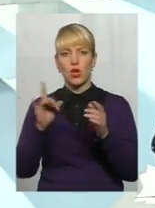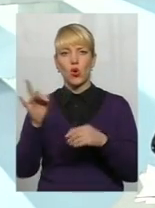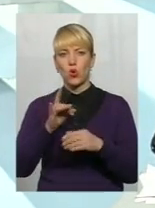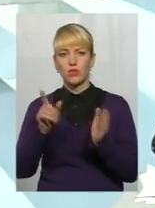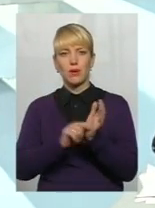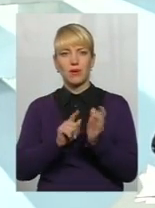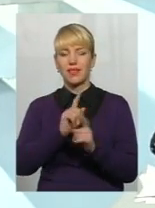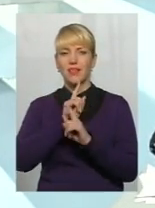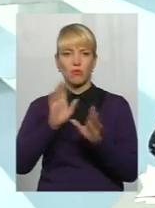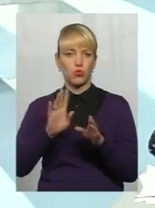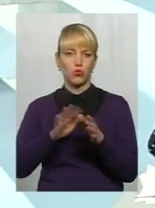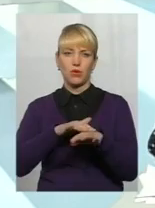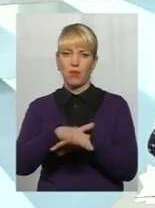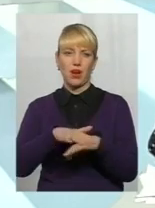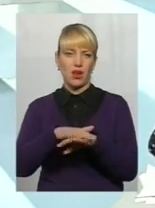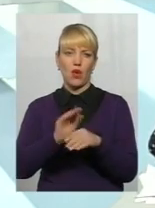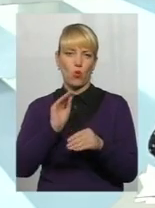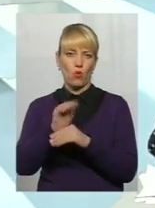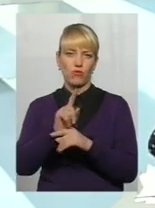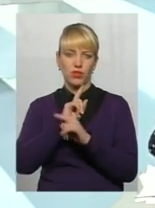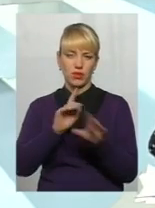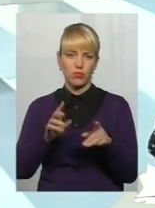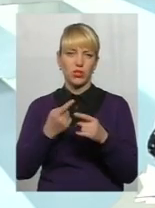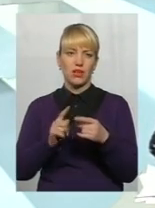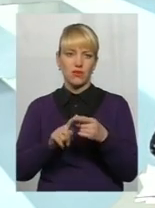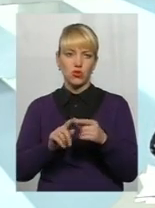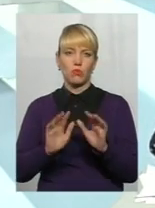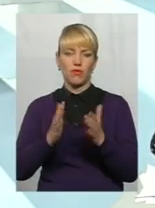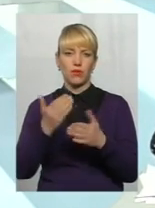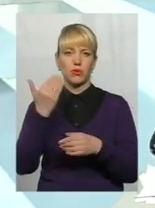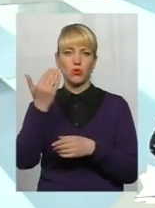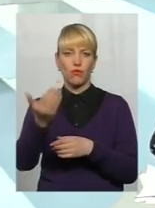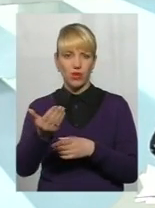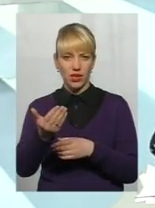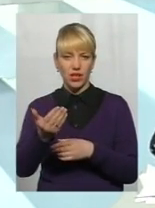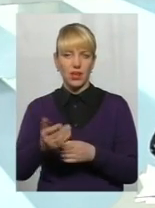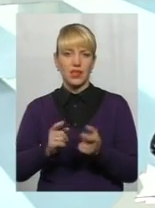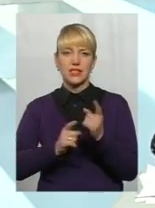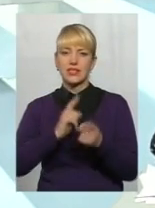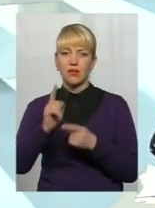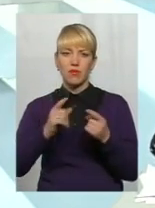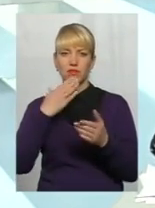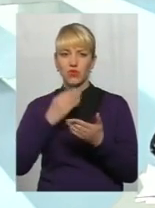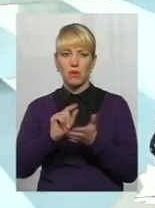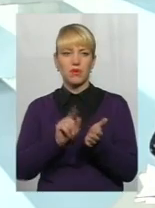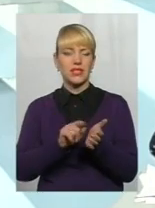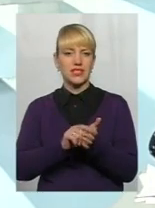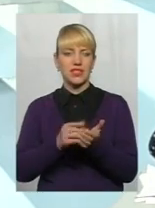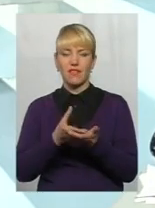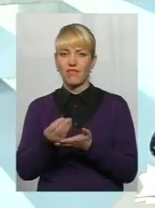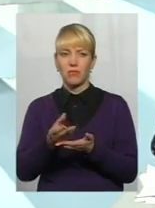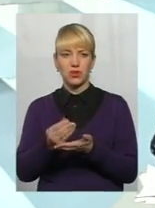пенсії не перераховується. Тому в даному випадку ви зміни в своїй пенсійній виплаті